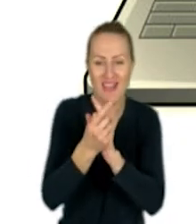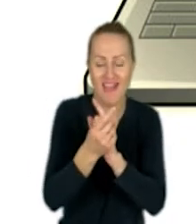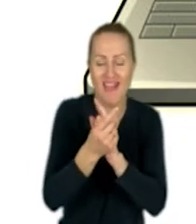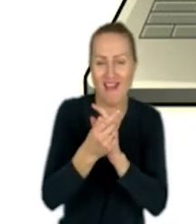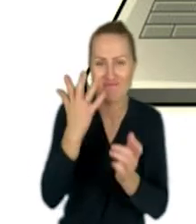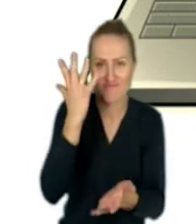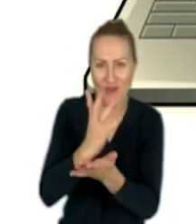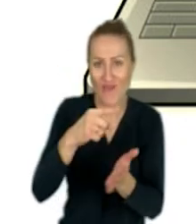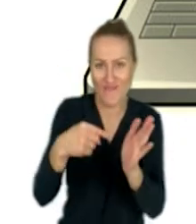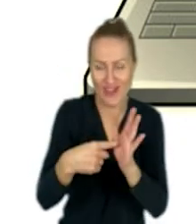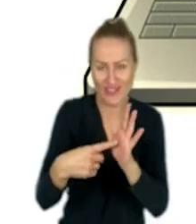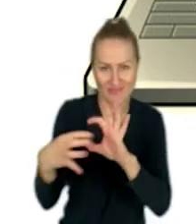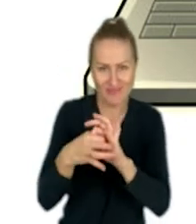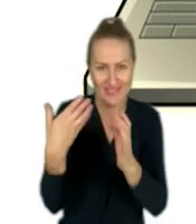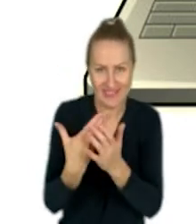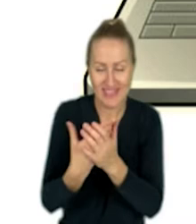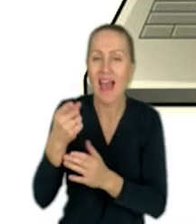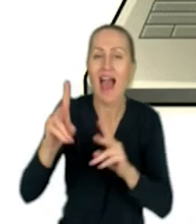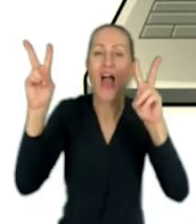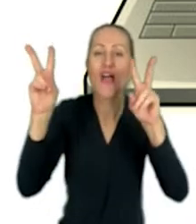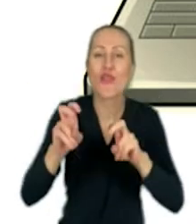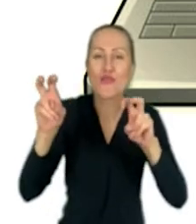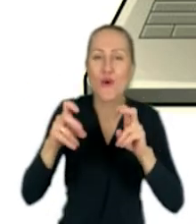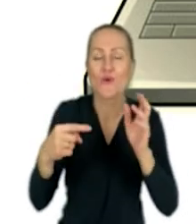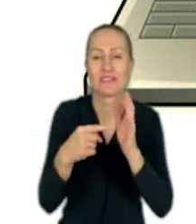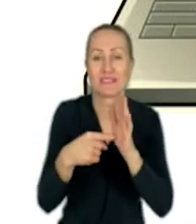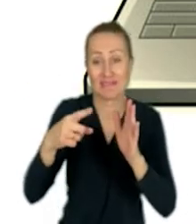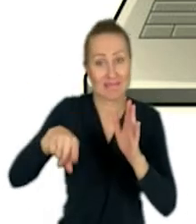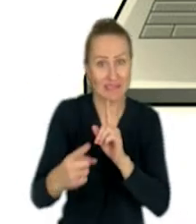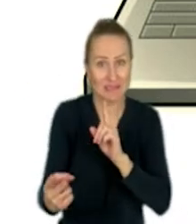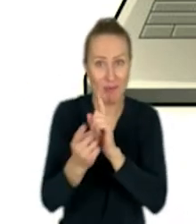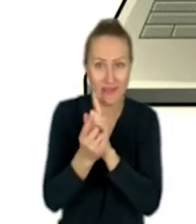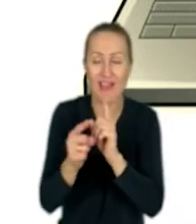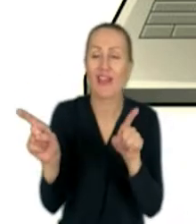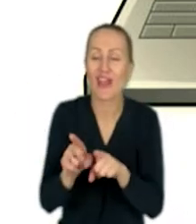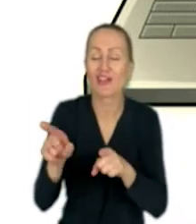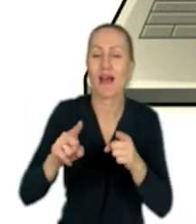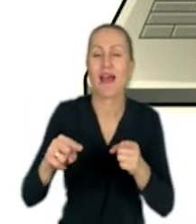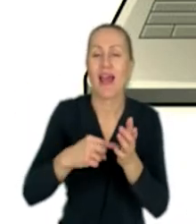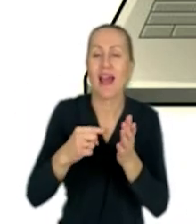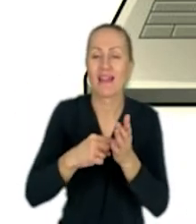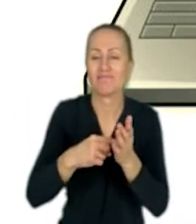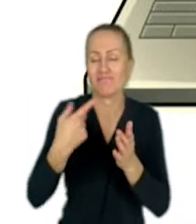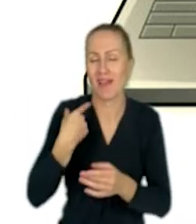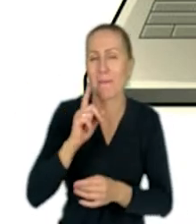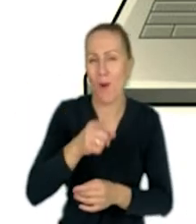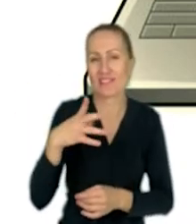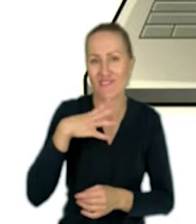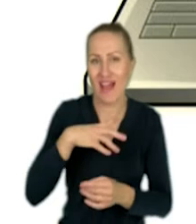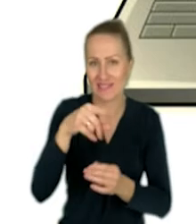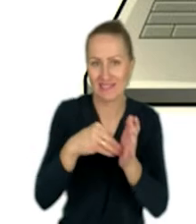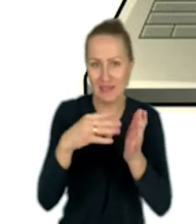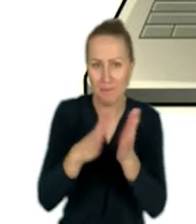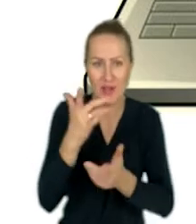wzięło. Także ten tytuł spotkania i ten link. Zachęcam was, żebyście sobie zapisali,